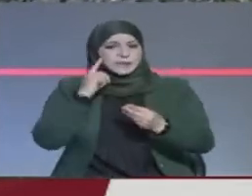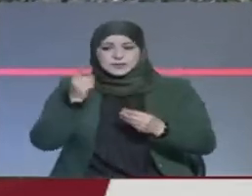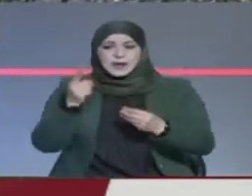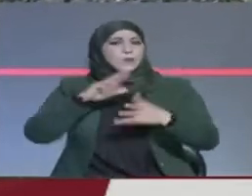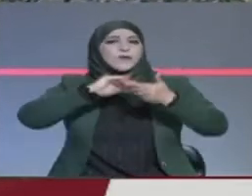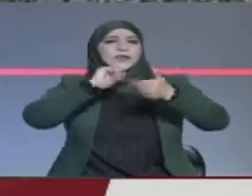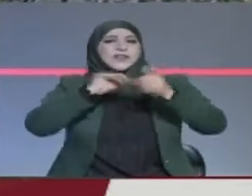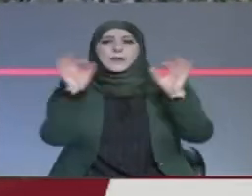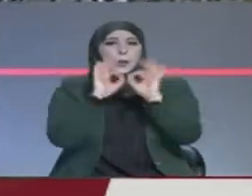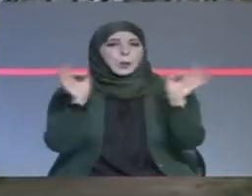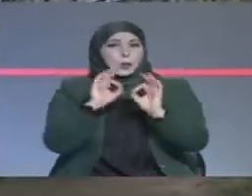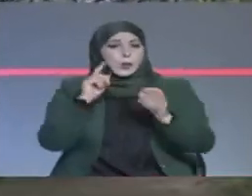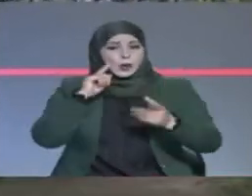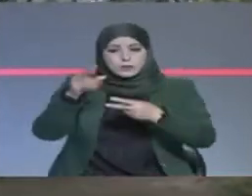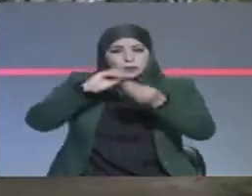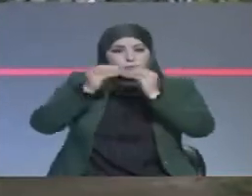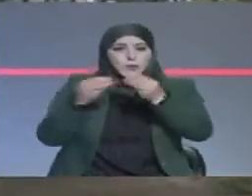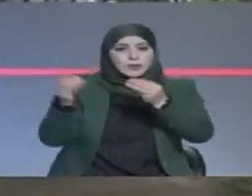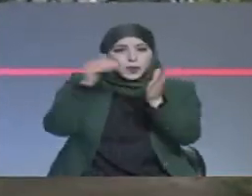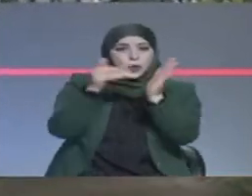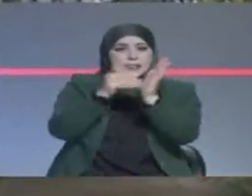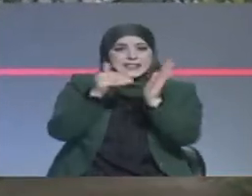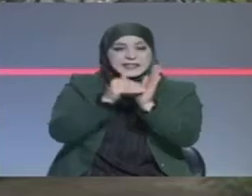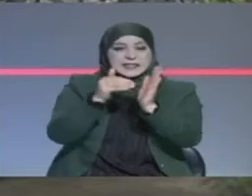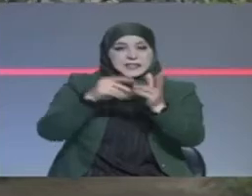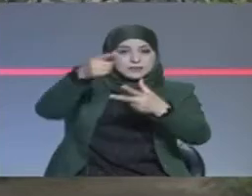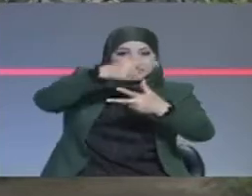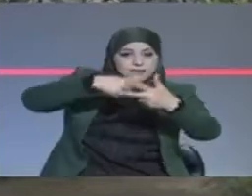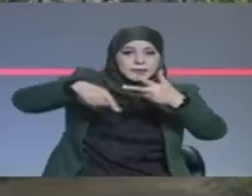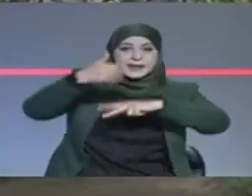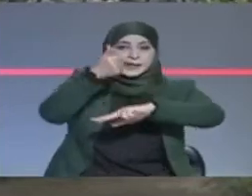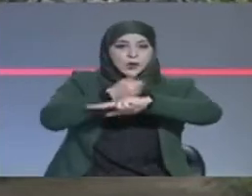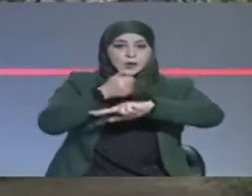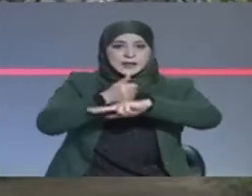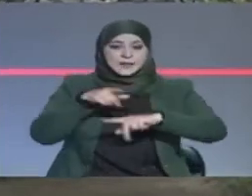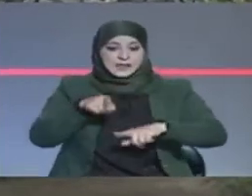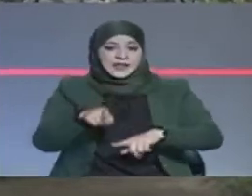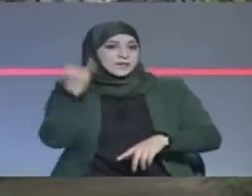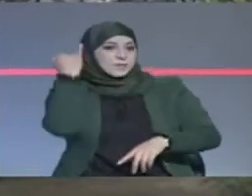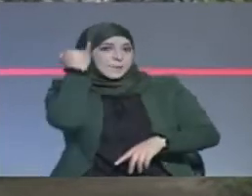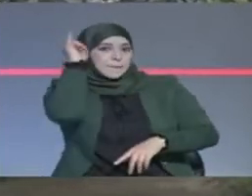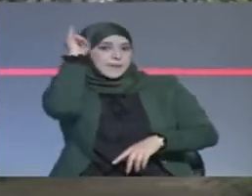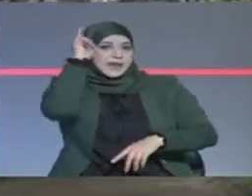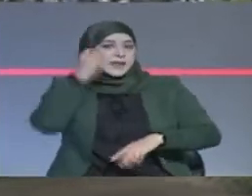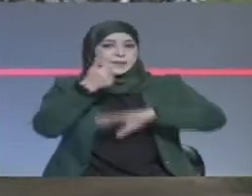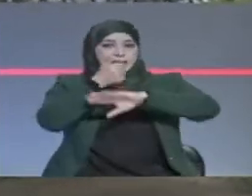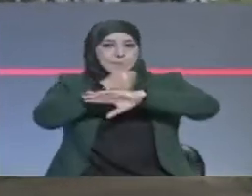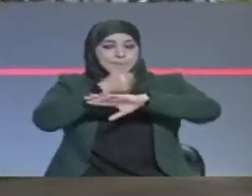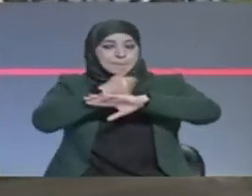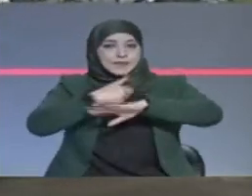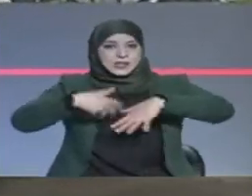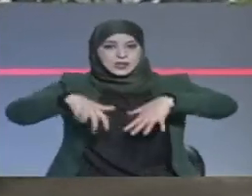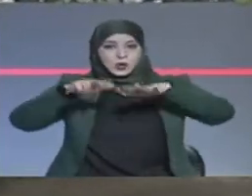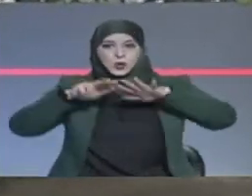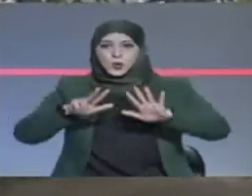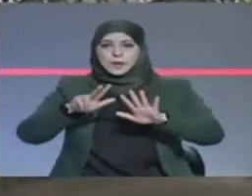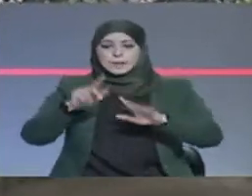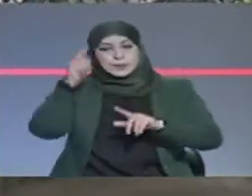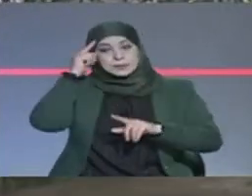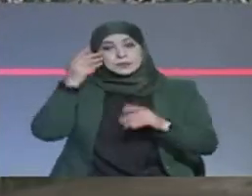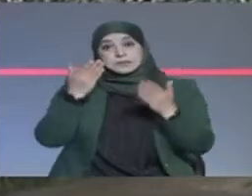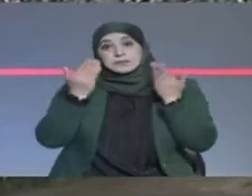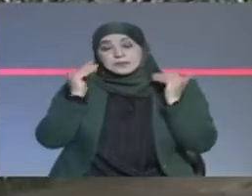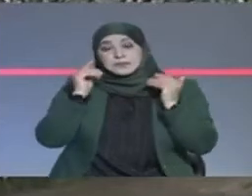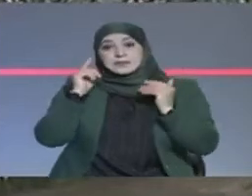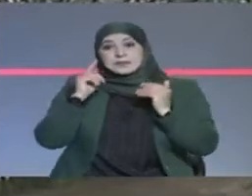الآخر في هذا الوضع اعتقد أن هذه المبادرة بقطع نظر عن حقيقة نواياها قد أتت